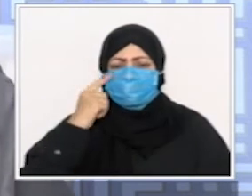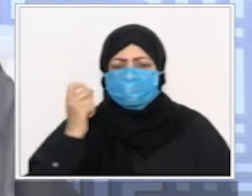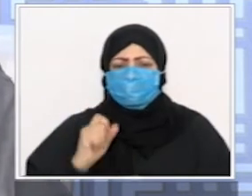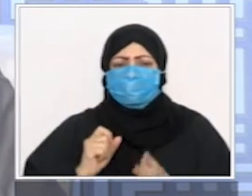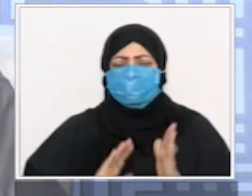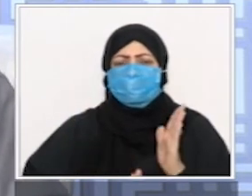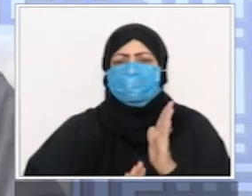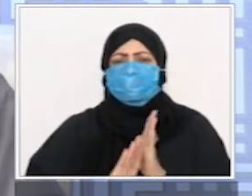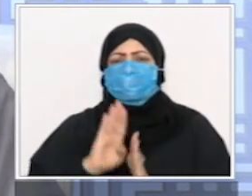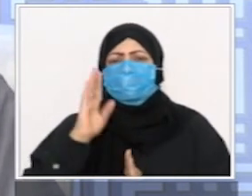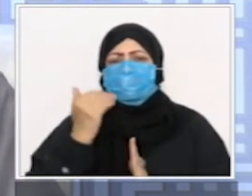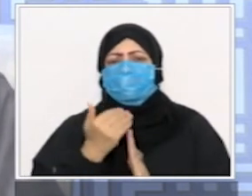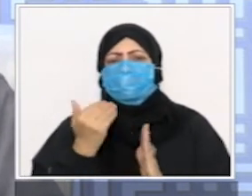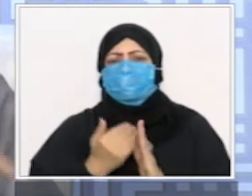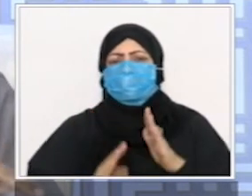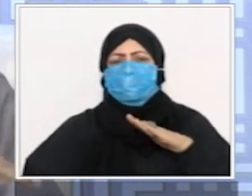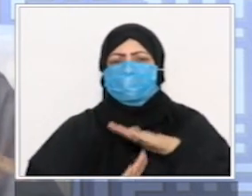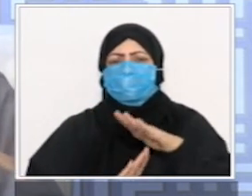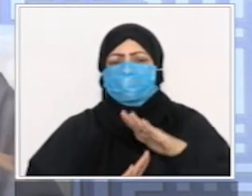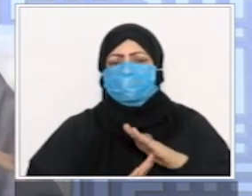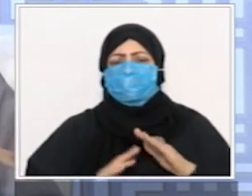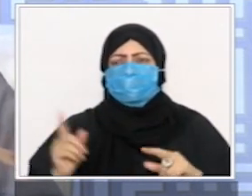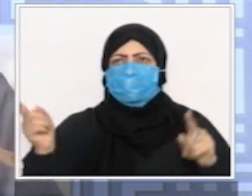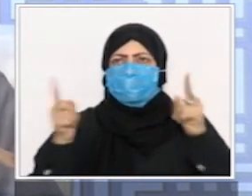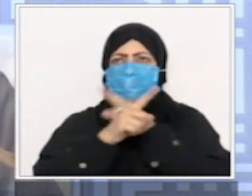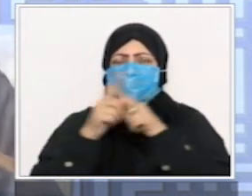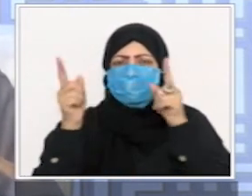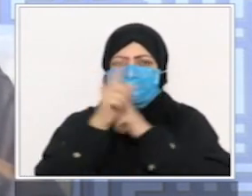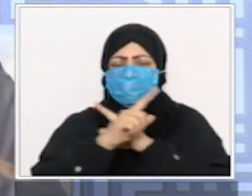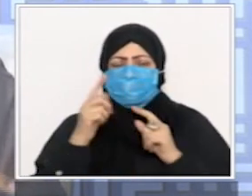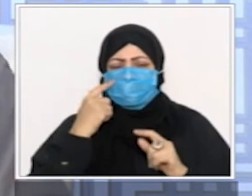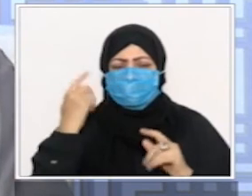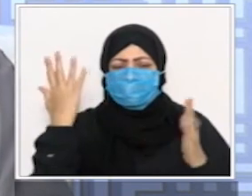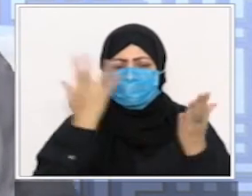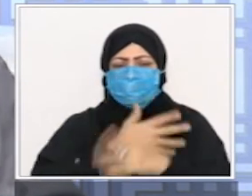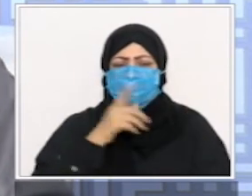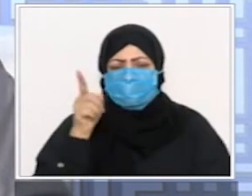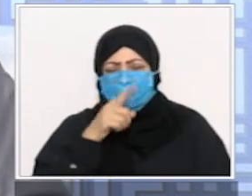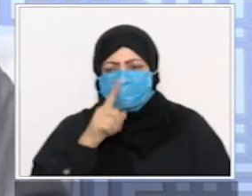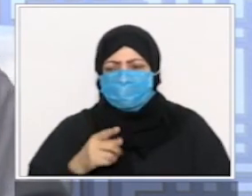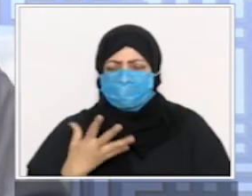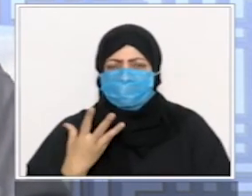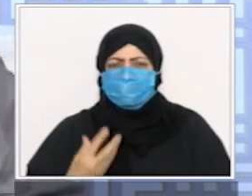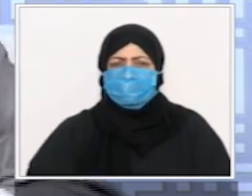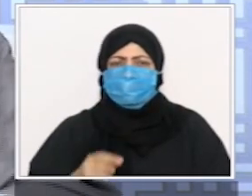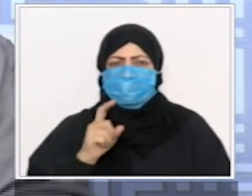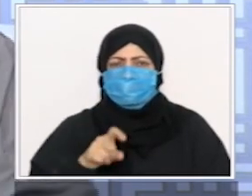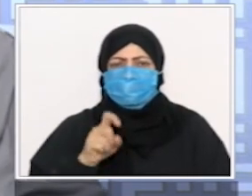والعرض قاعد الخطأ فيها أقل من نسبة الخطأ اللي يفعلوه الآن هذوما الشباب اللي أفسدوا على الناس الآن